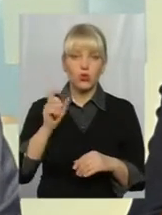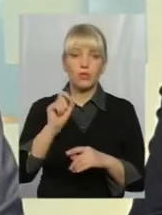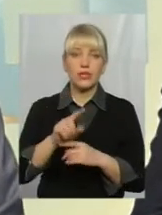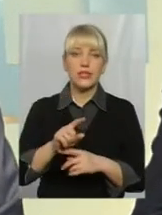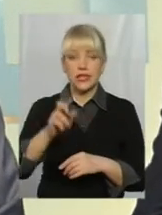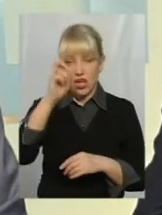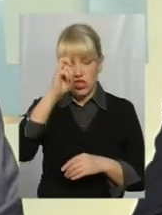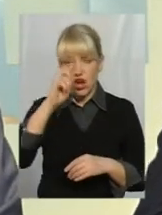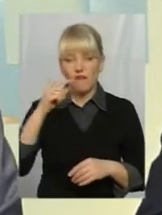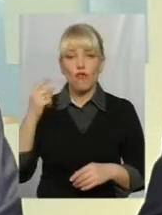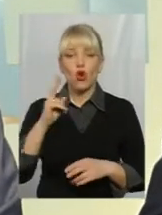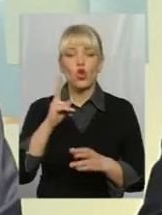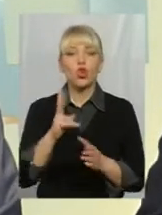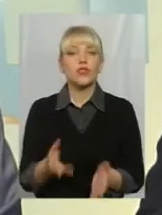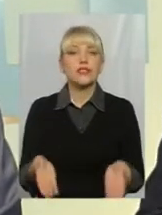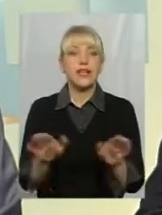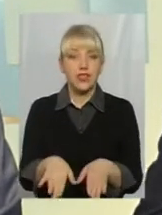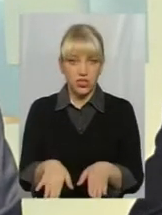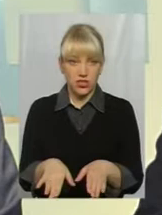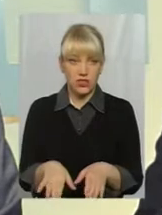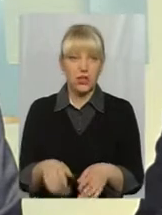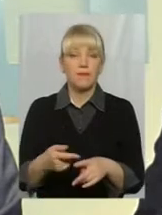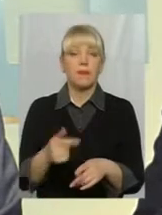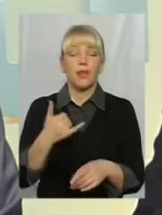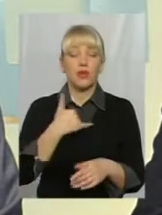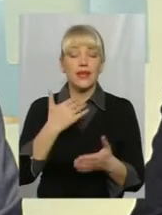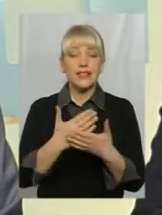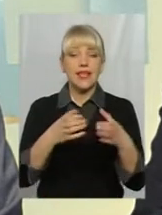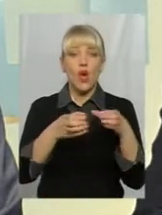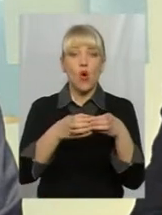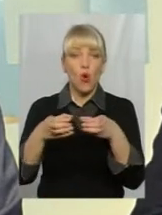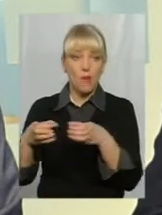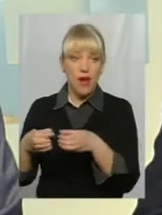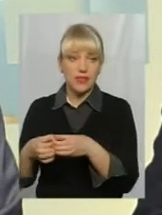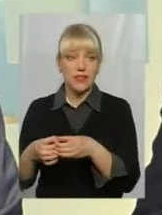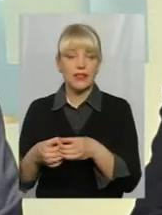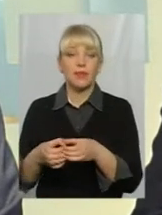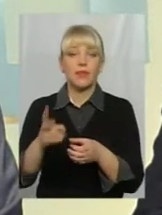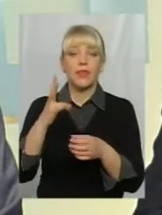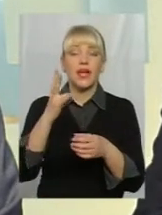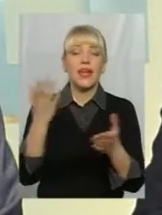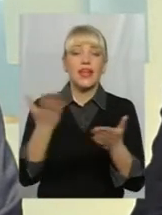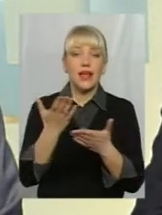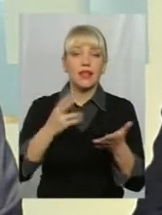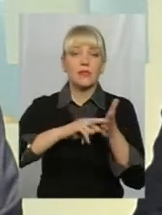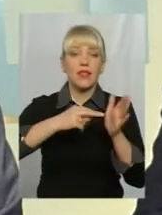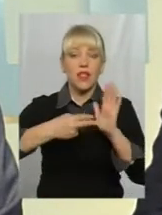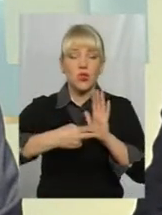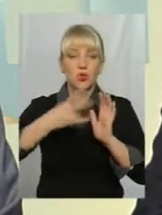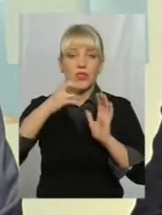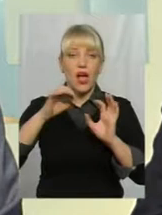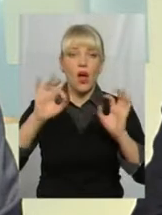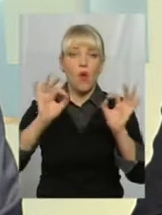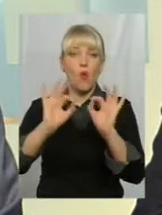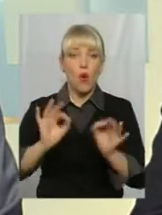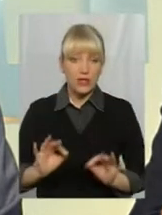які залишились. Тобто, в нас є громади, які, правда, на осінь заплановані